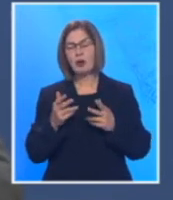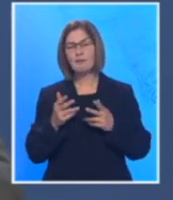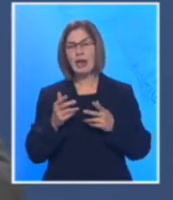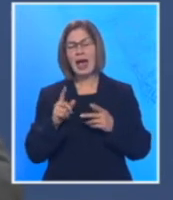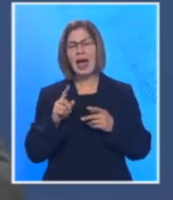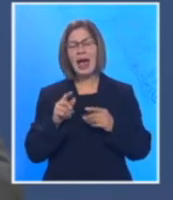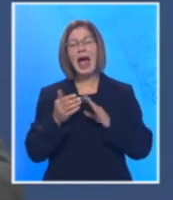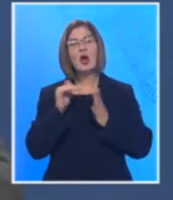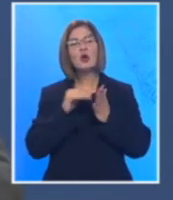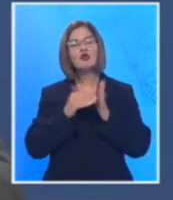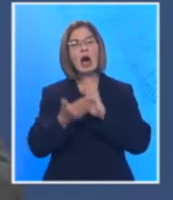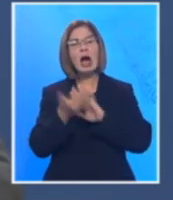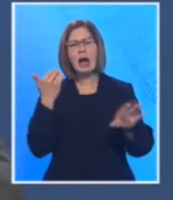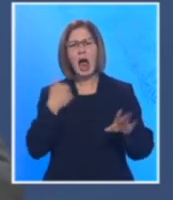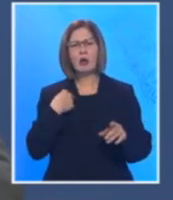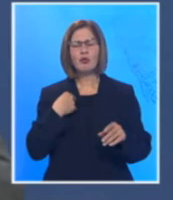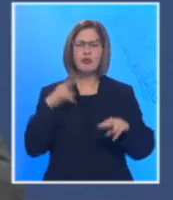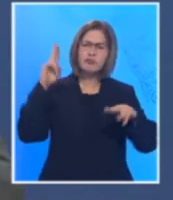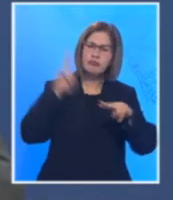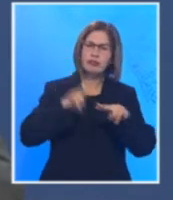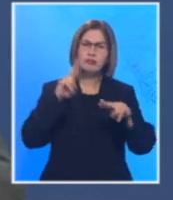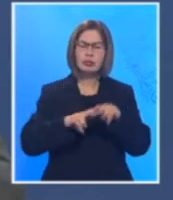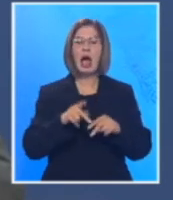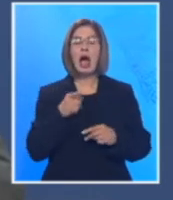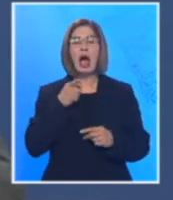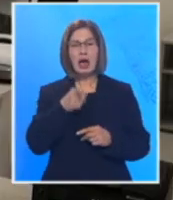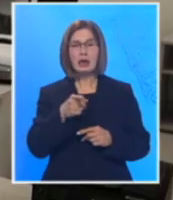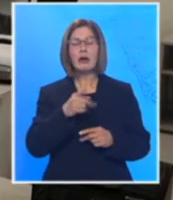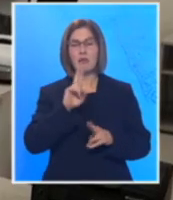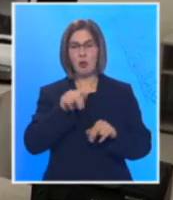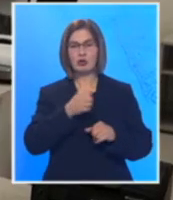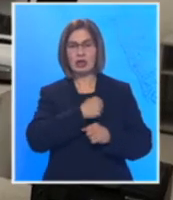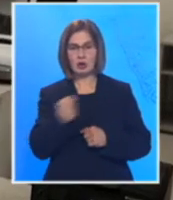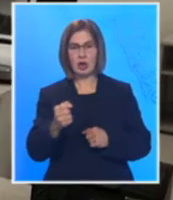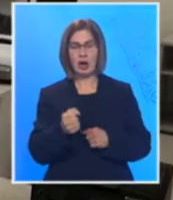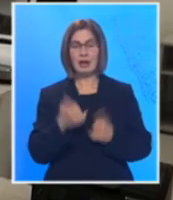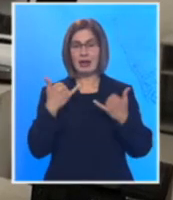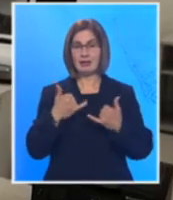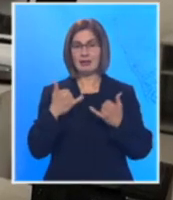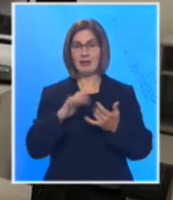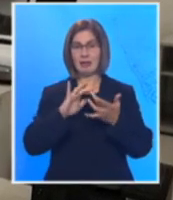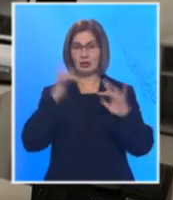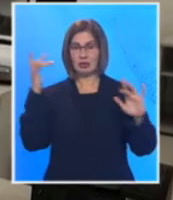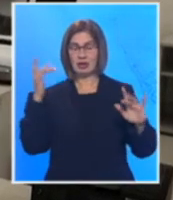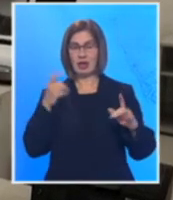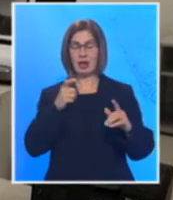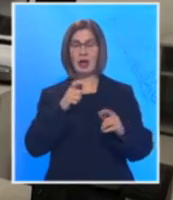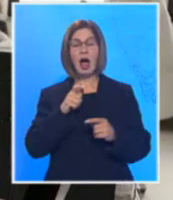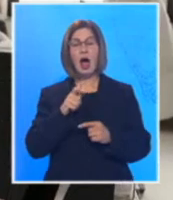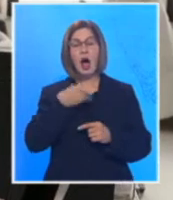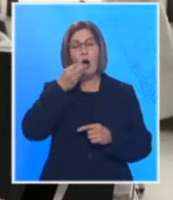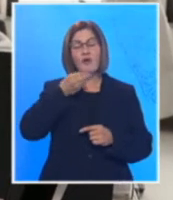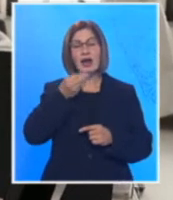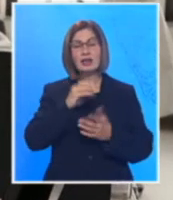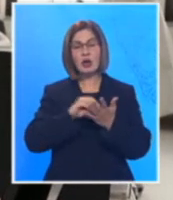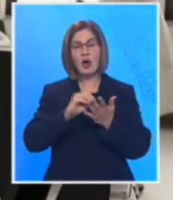odluke uvijek nezgodno, ali može da nas ohrabri. Na današnjoj online konferenciji za novinare moglo se čuti da